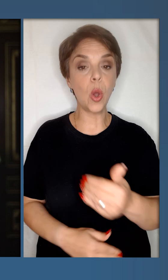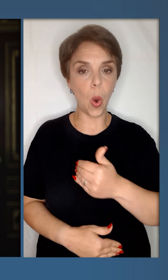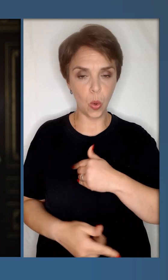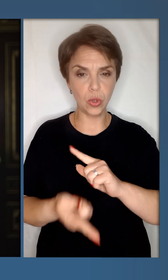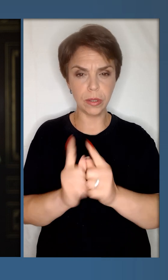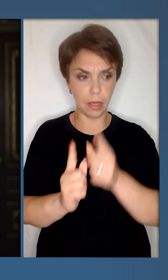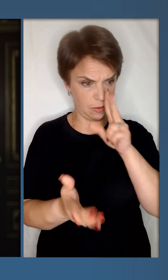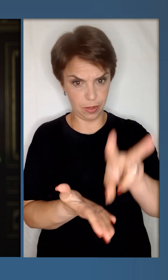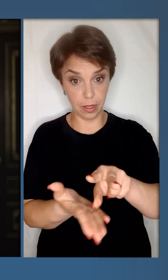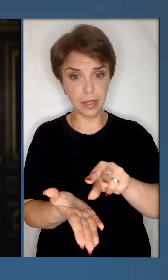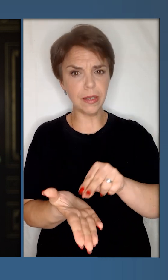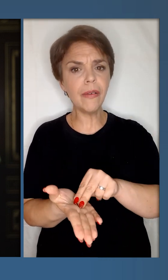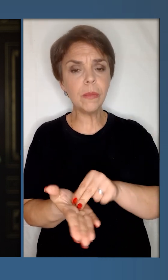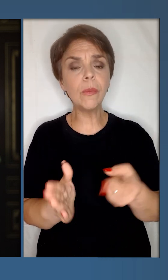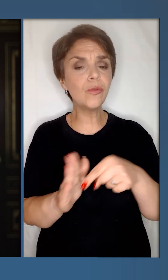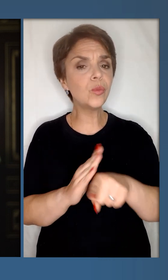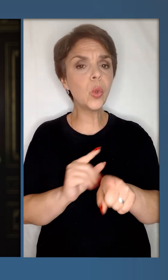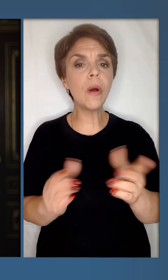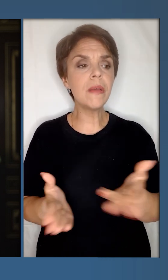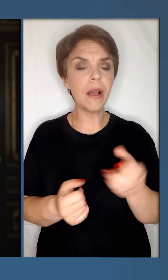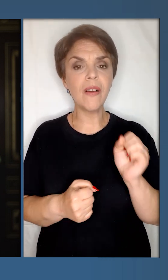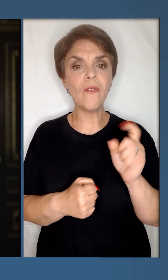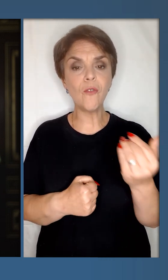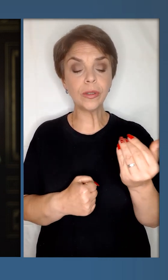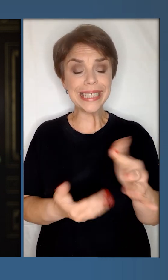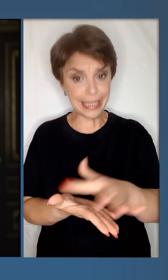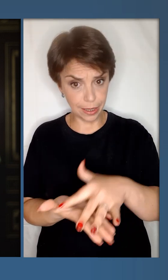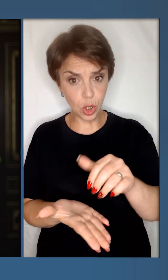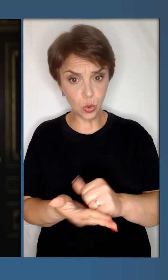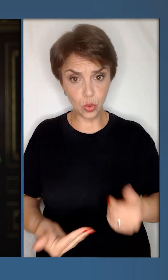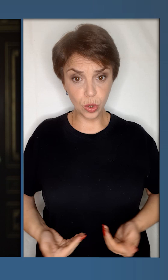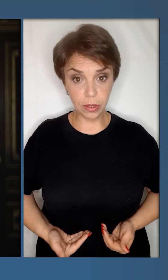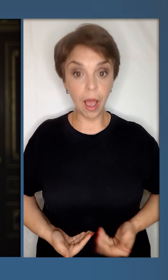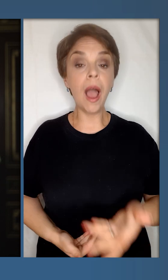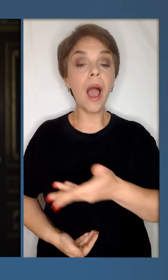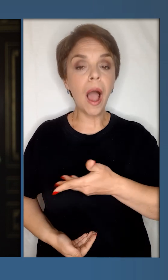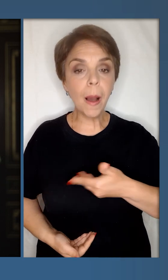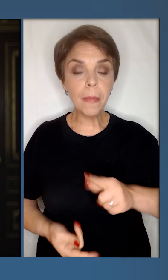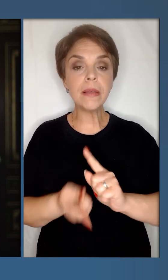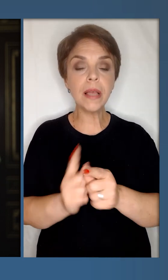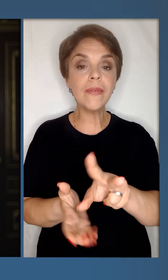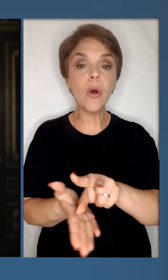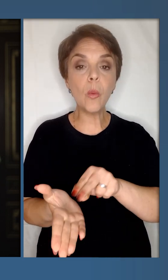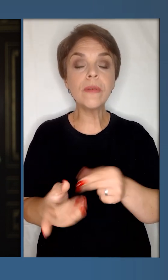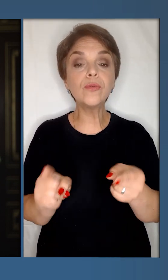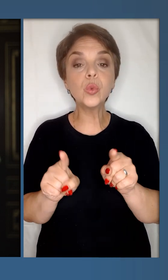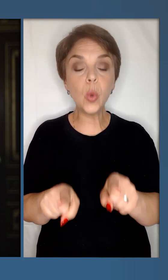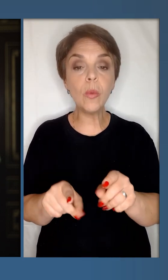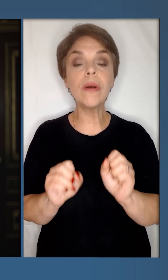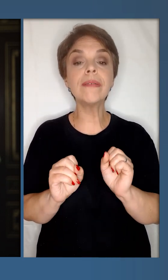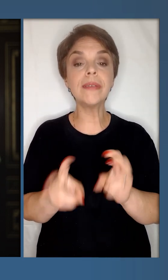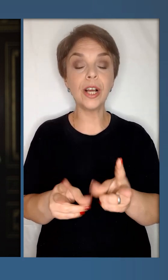хочуть стати взірцевими в тому, як вони знищують життя. А ми ж станемо взірцевими в тому,